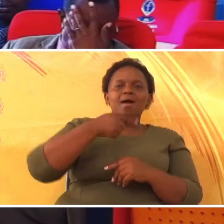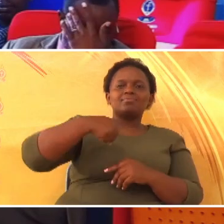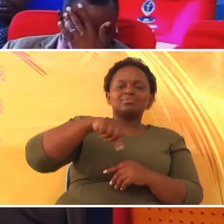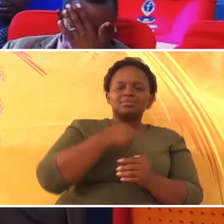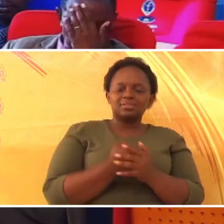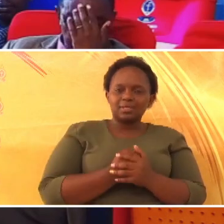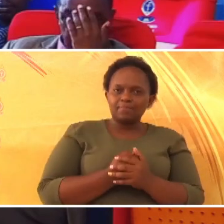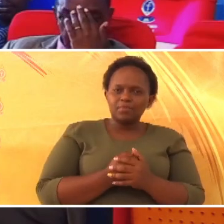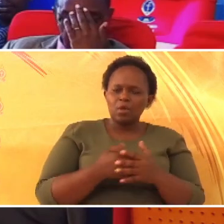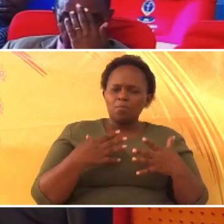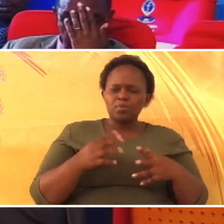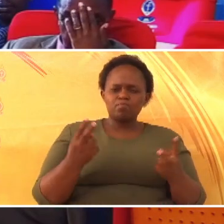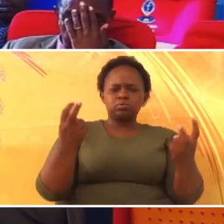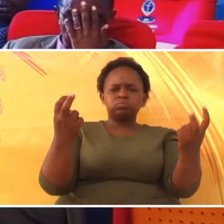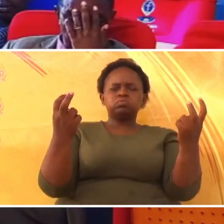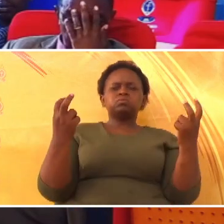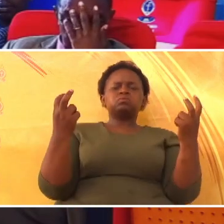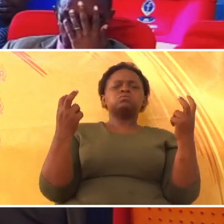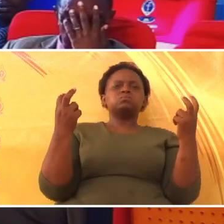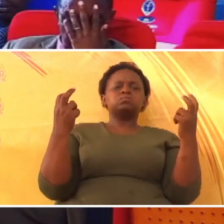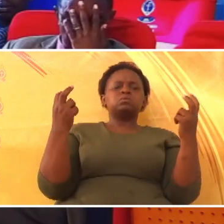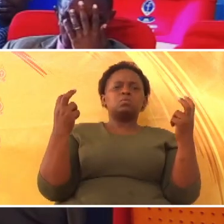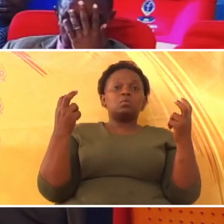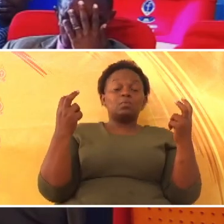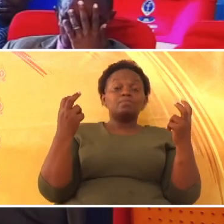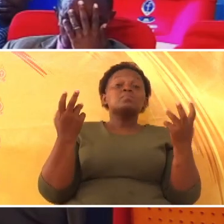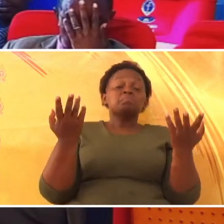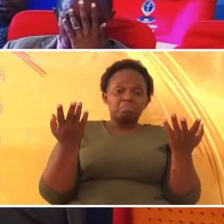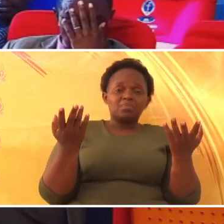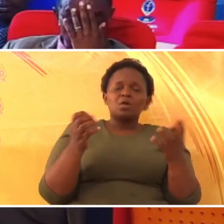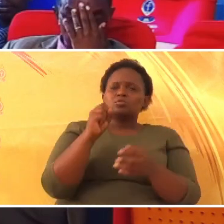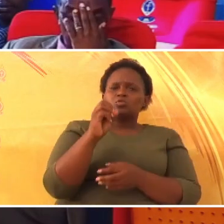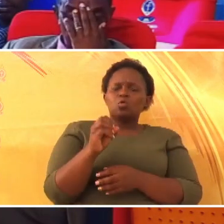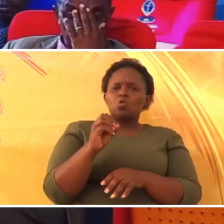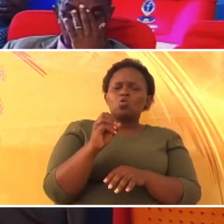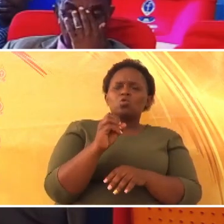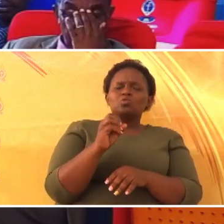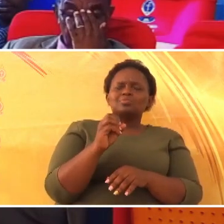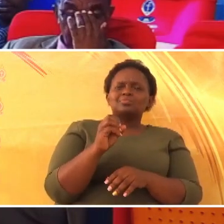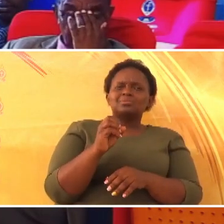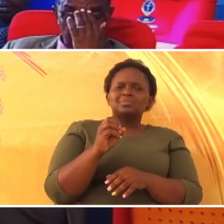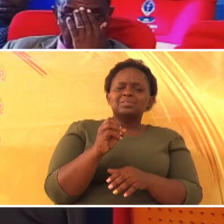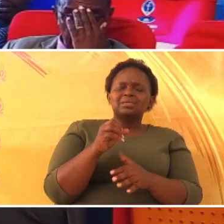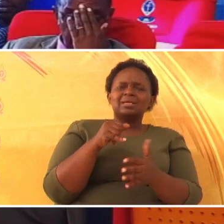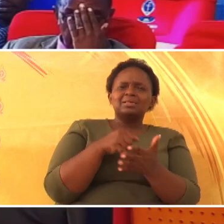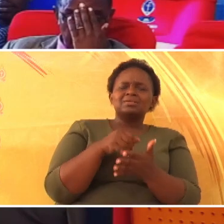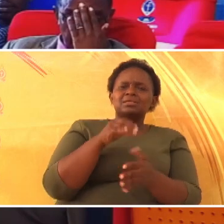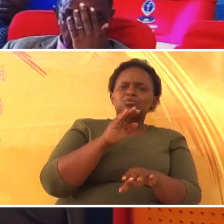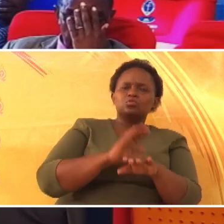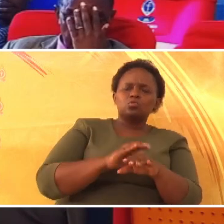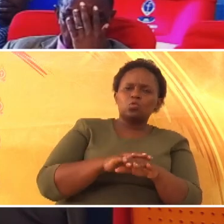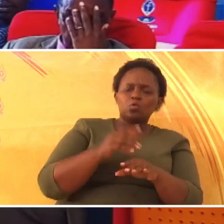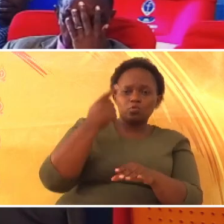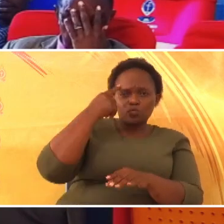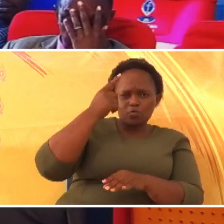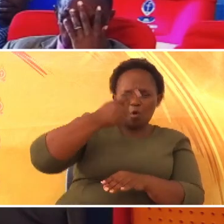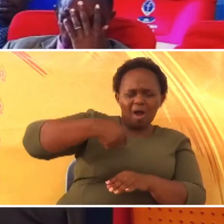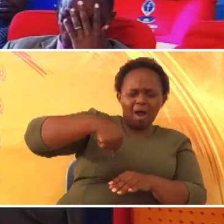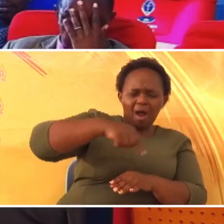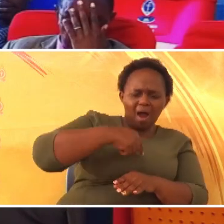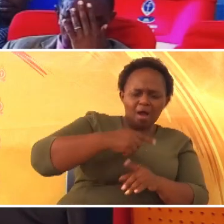wanatuangalia. Na ni vizuri, tutoe mizigo yote, hile